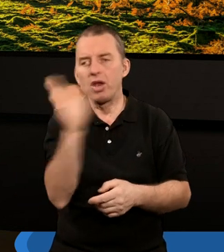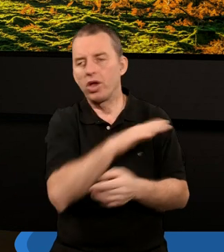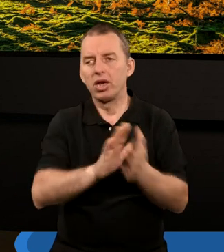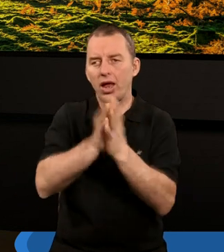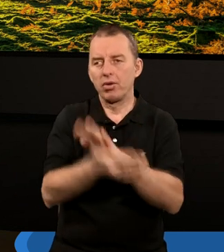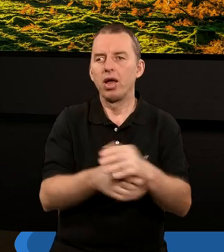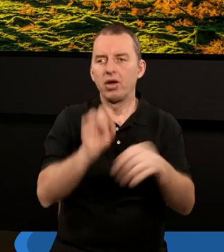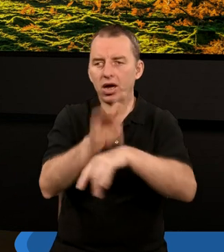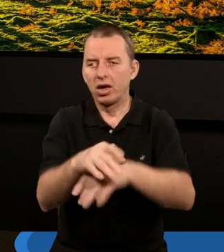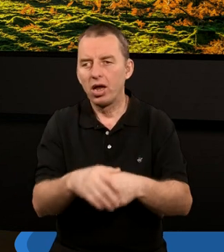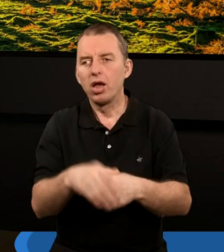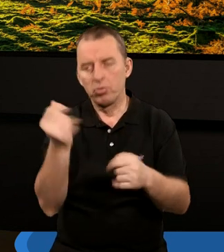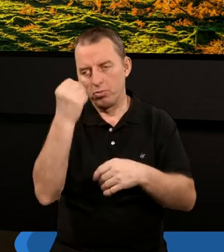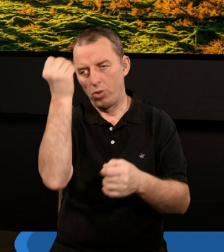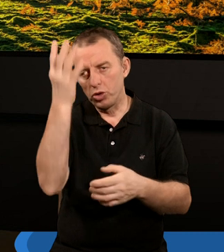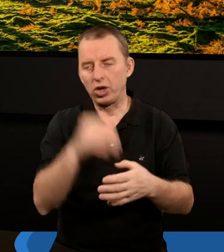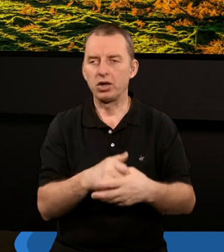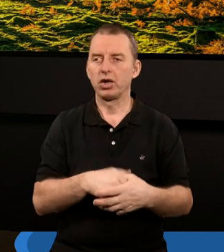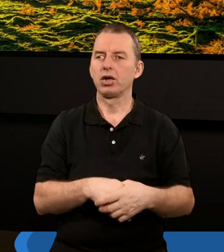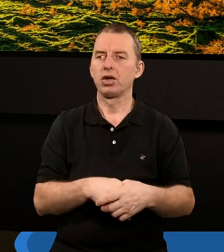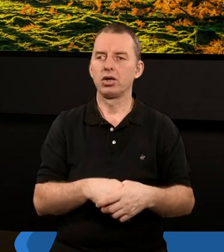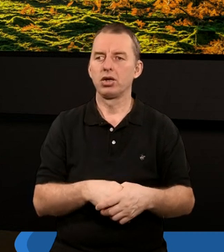Ktoś zamienia wody w krew. Przypomina nam się Mojżesz.